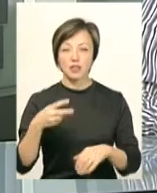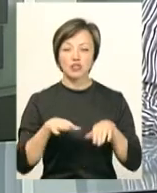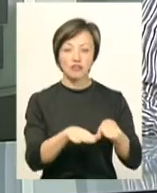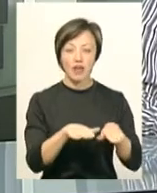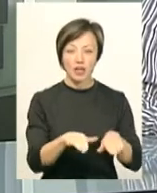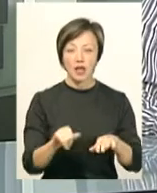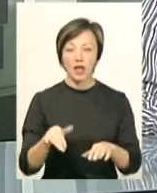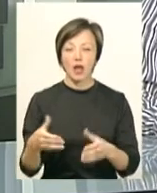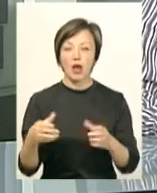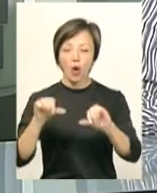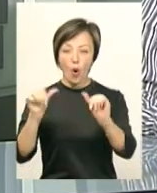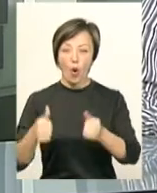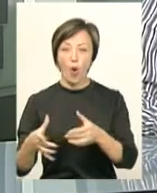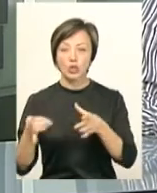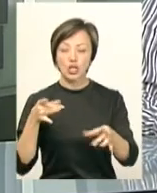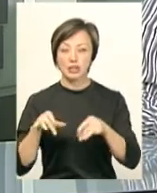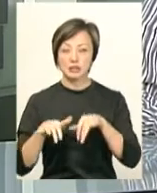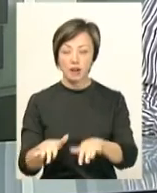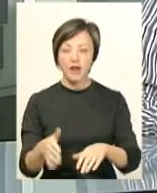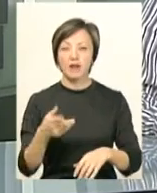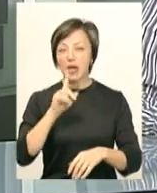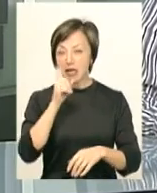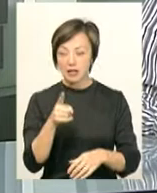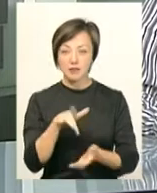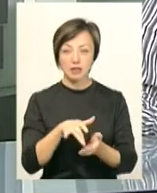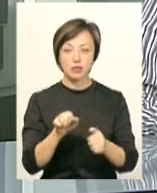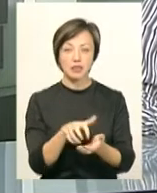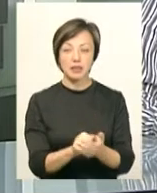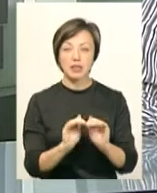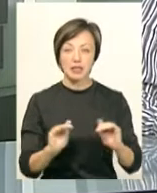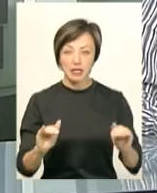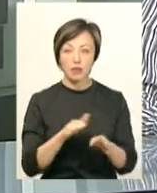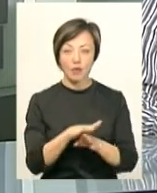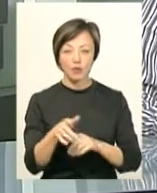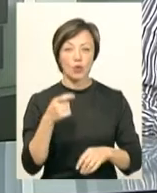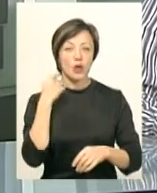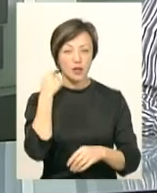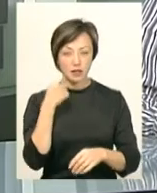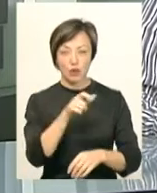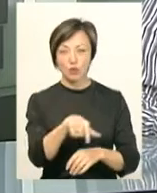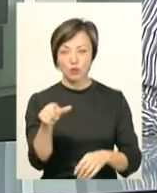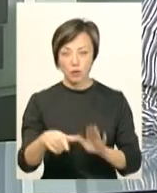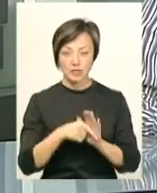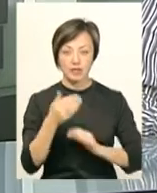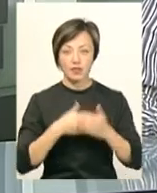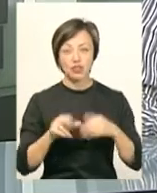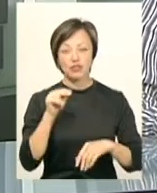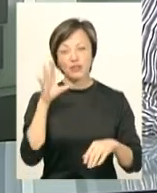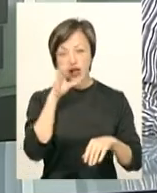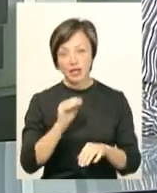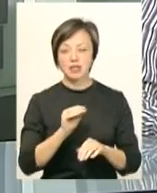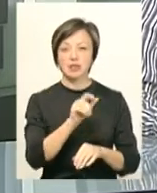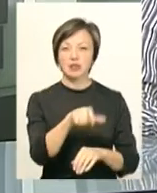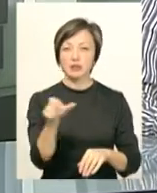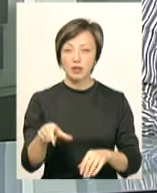швейна та гончарна справи. І рівно рік, як у центрі, можуть займатися не тільки діти, а й повнолітні особи з інвалідністю. Чи вдається вихованцям